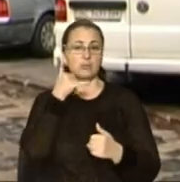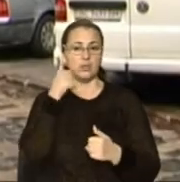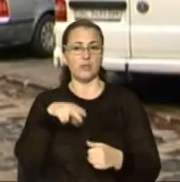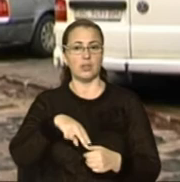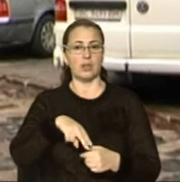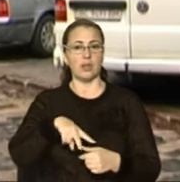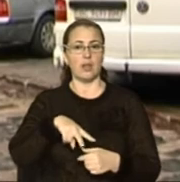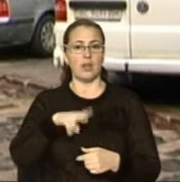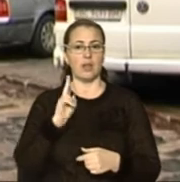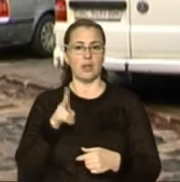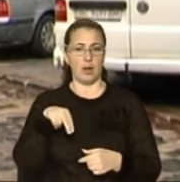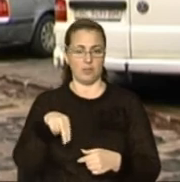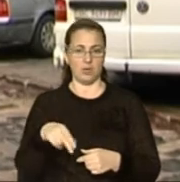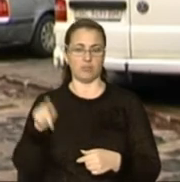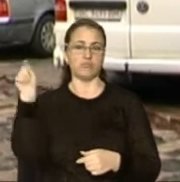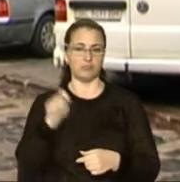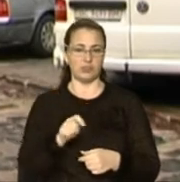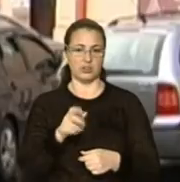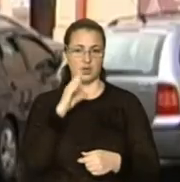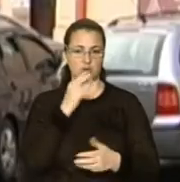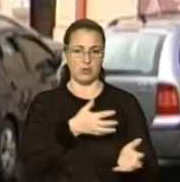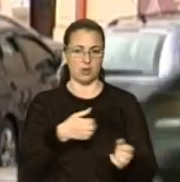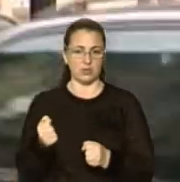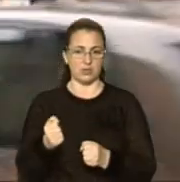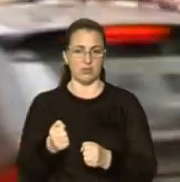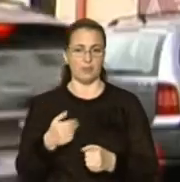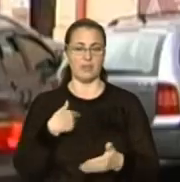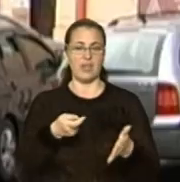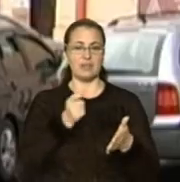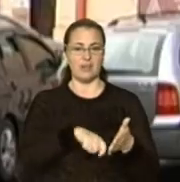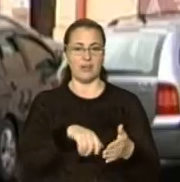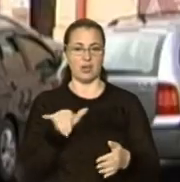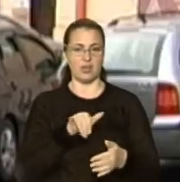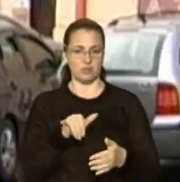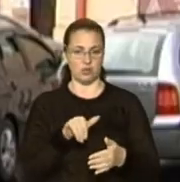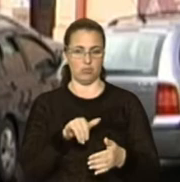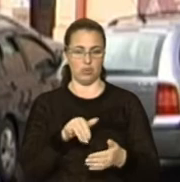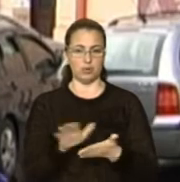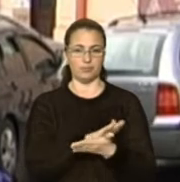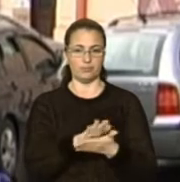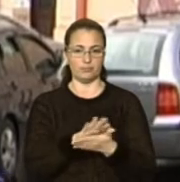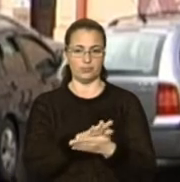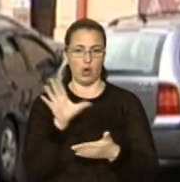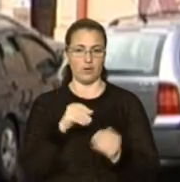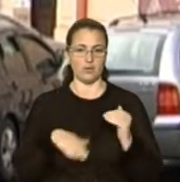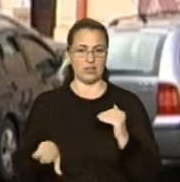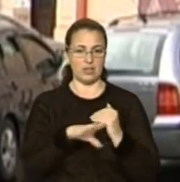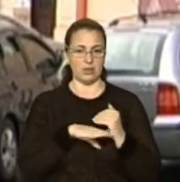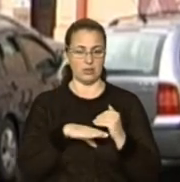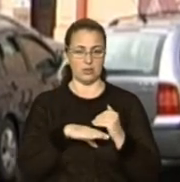ЛКП приїхало буквально 15 хвилин, собаку забрали. Нас закрили в суботу, дезінфікували цілу територію.